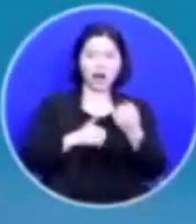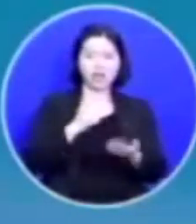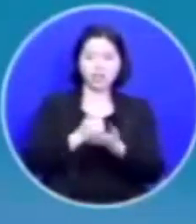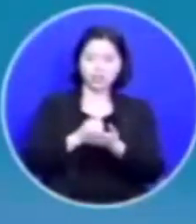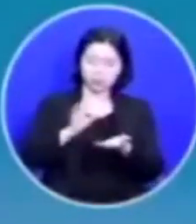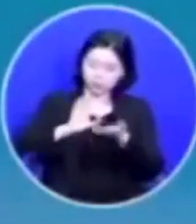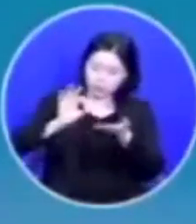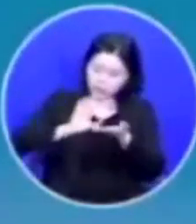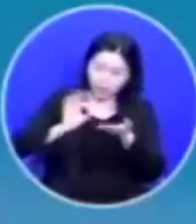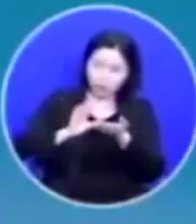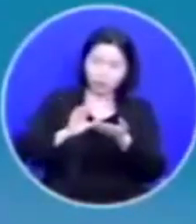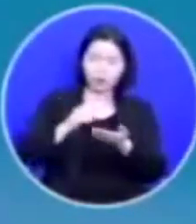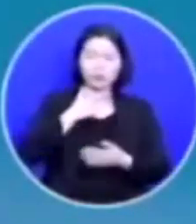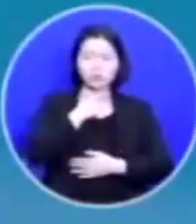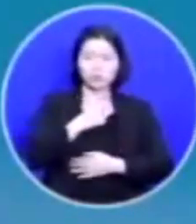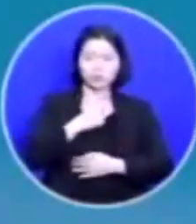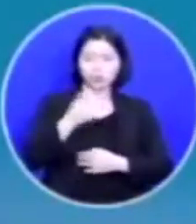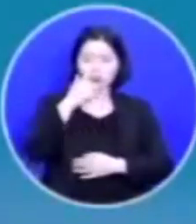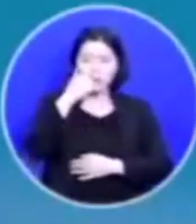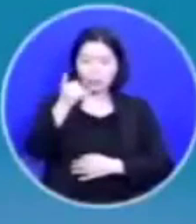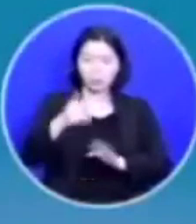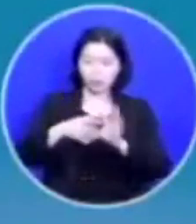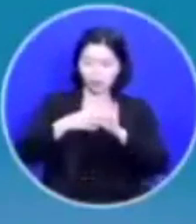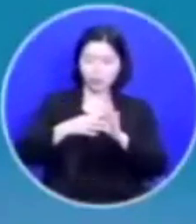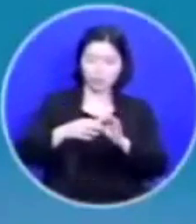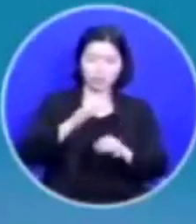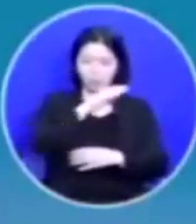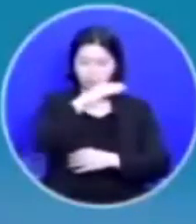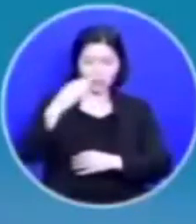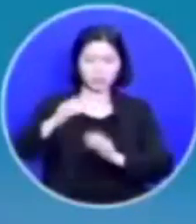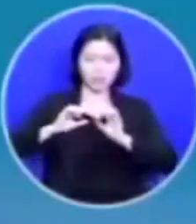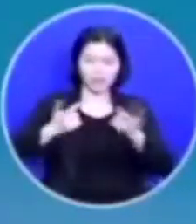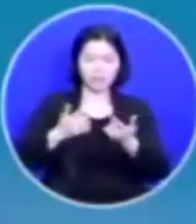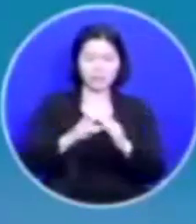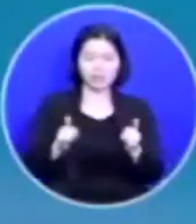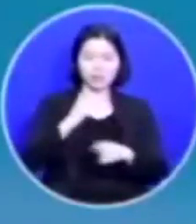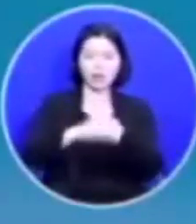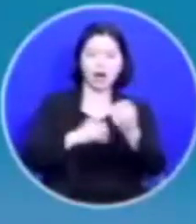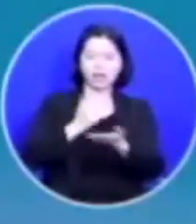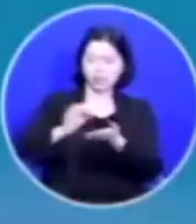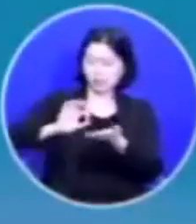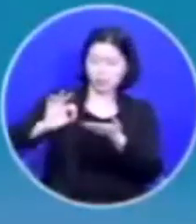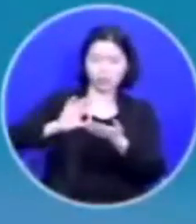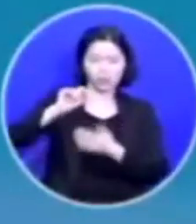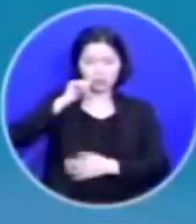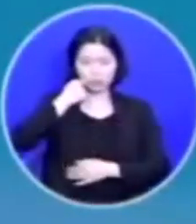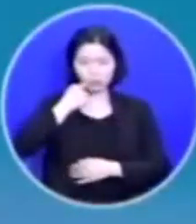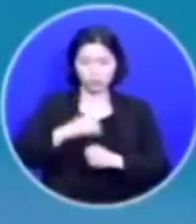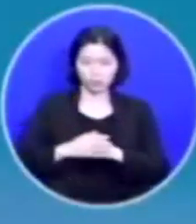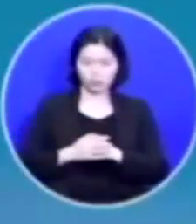해도 부모님과 관계가 제대로 안 돼 있는 사람은 하나님이 쓰실 수가 없는 것입니다